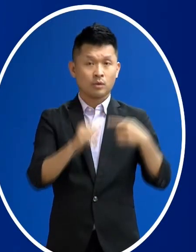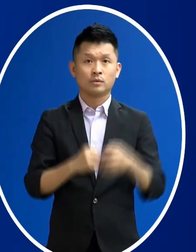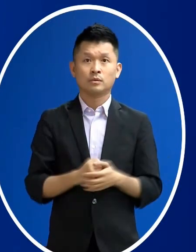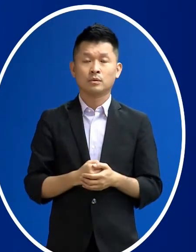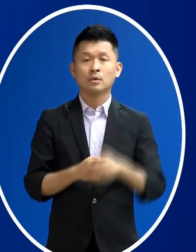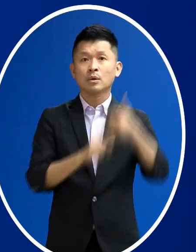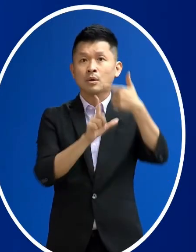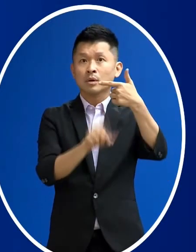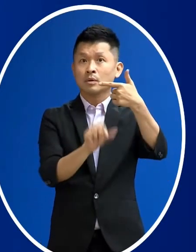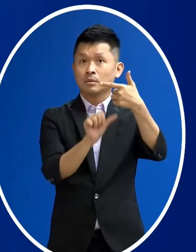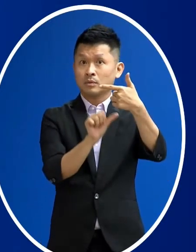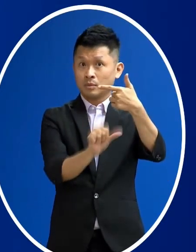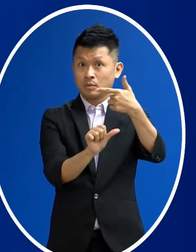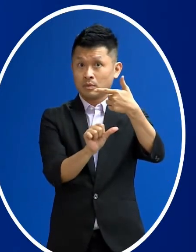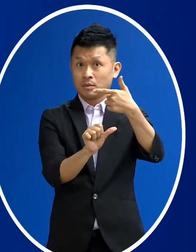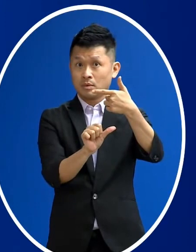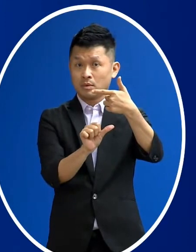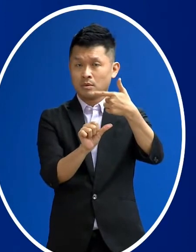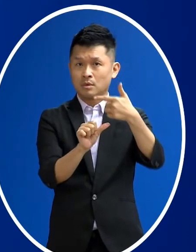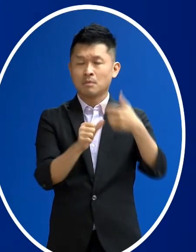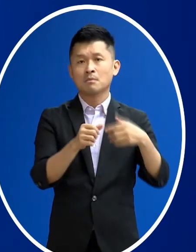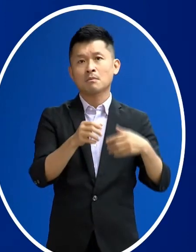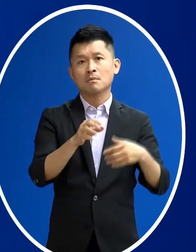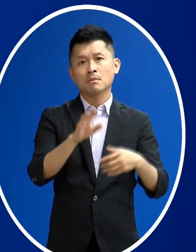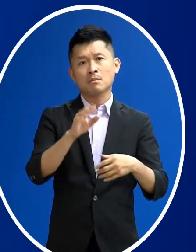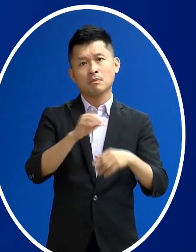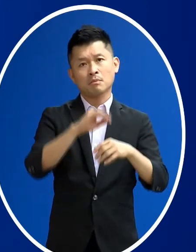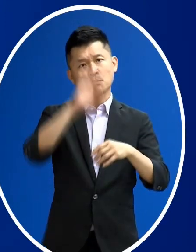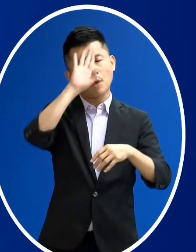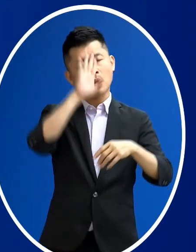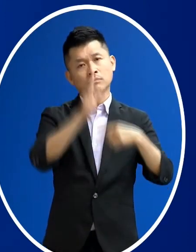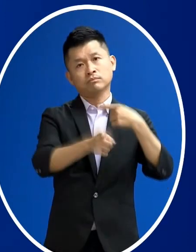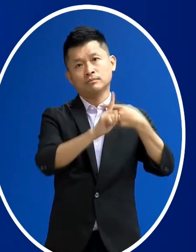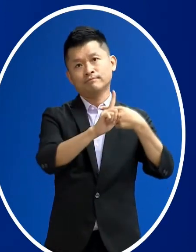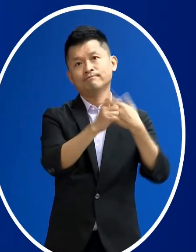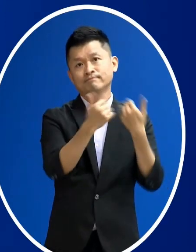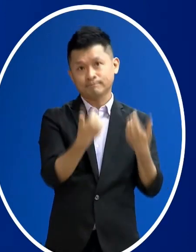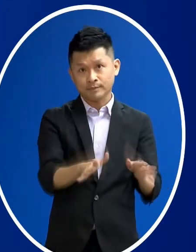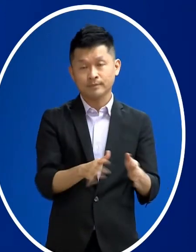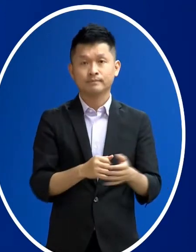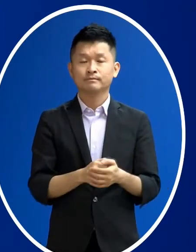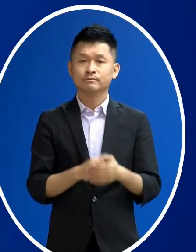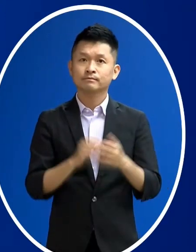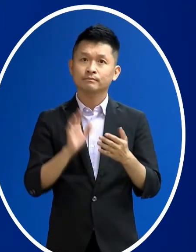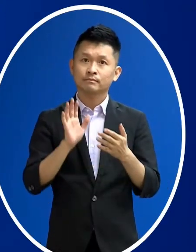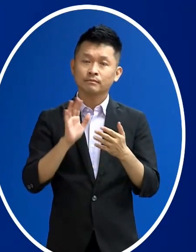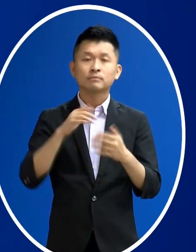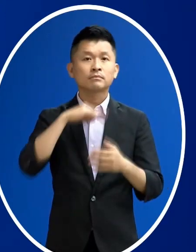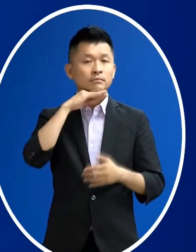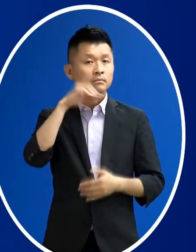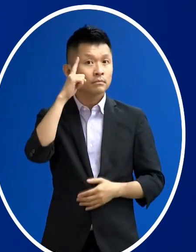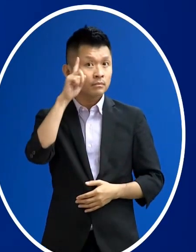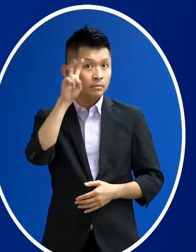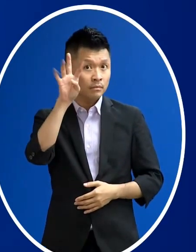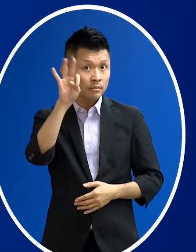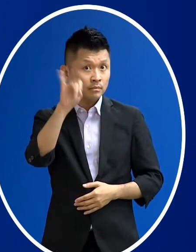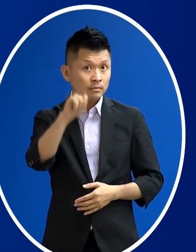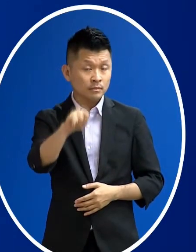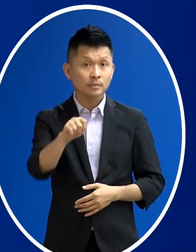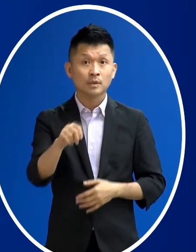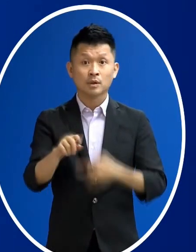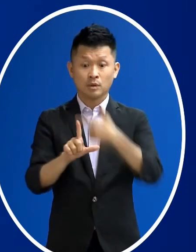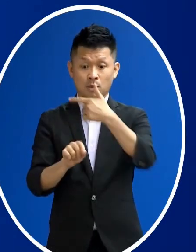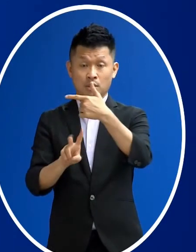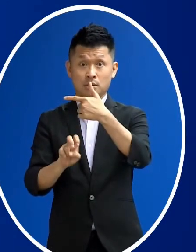他在6月5號的時候 已經有先確診過COVID-19後來經過大概20多天之後 6月28號